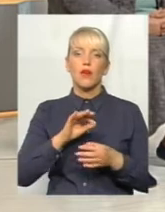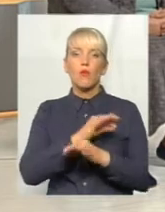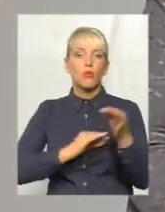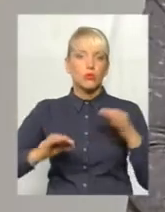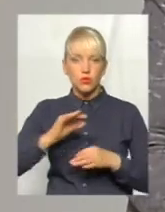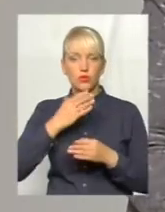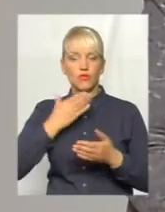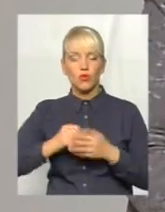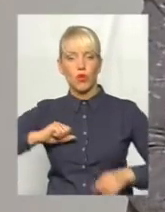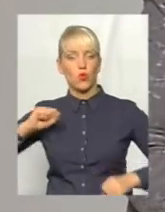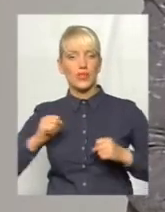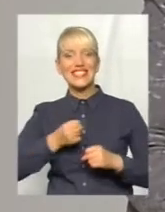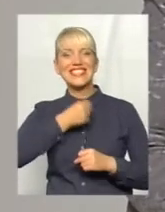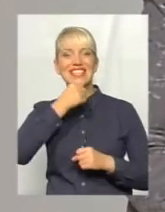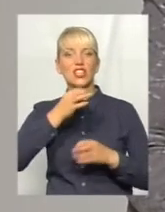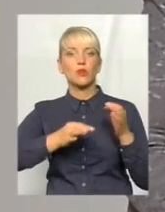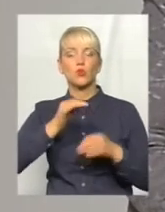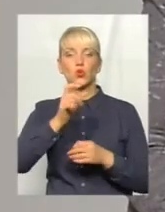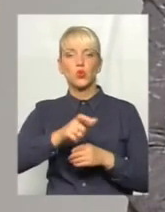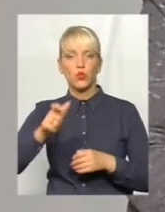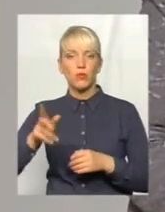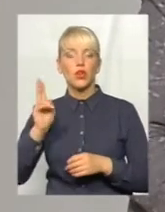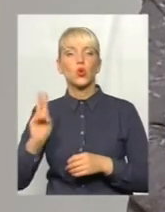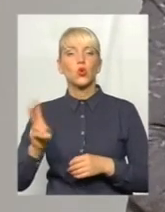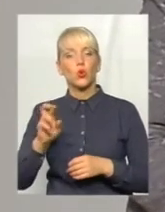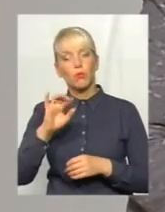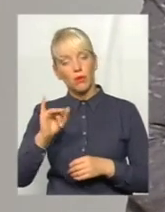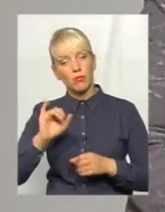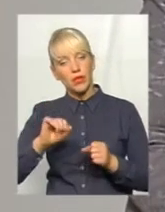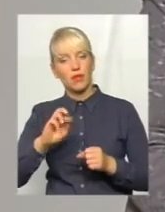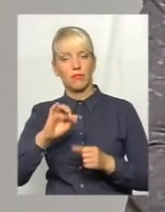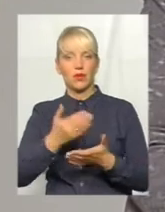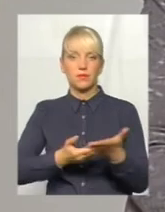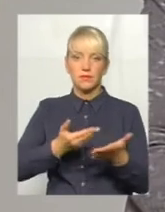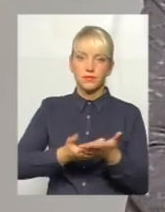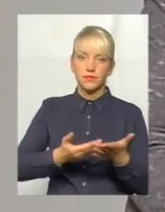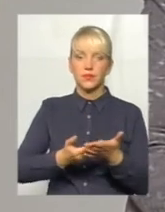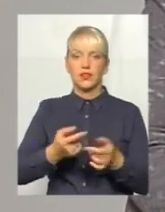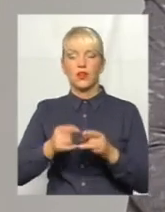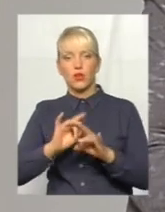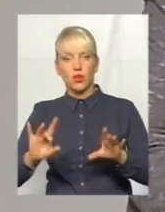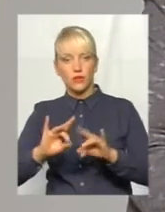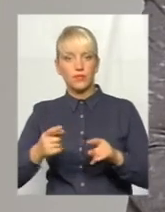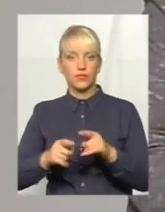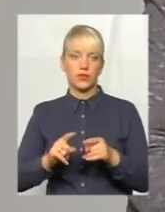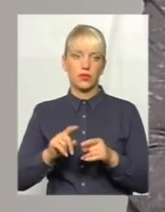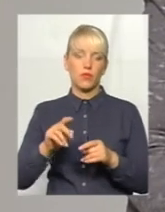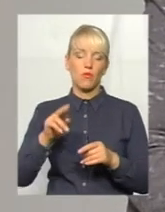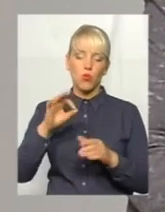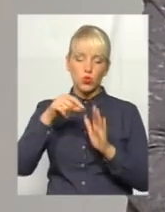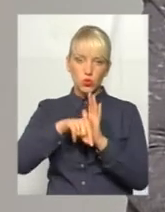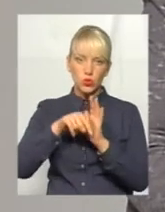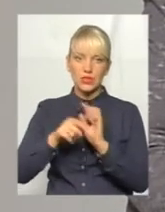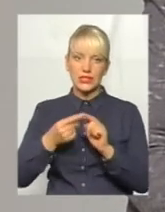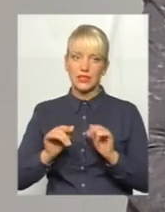старшими суддями, які б могли і щось їй показати, щоб було видно всю суть цієї справи. Але цього не